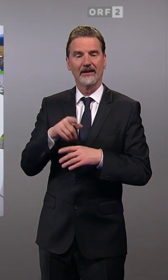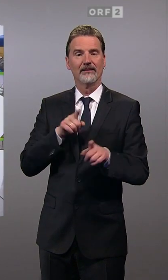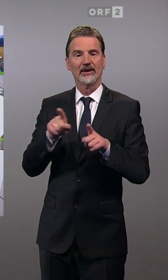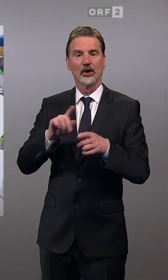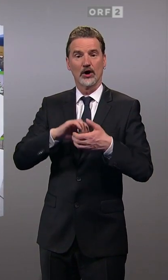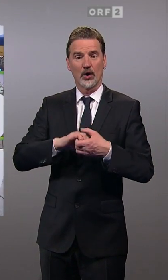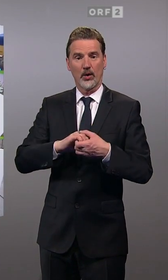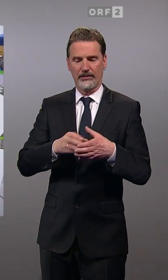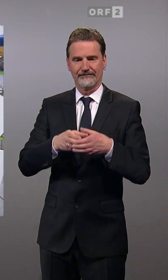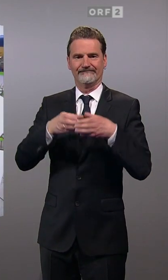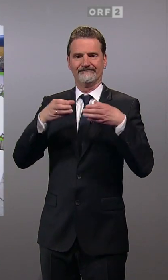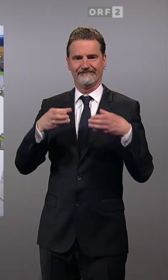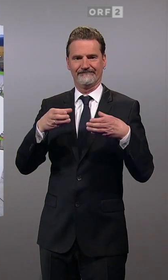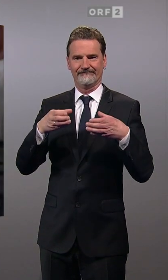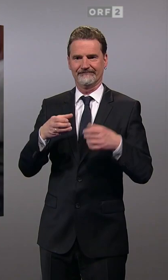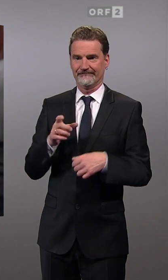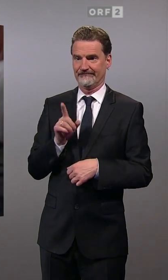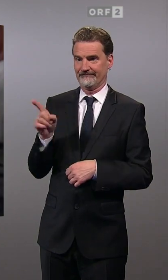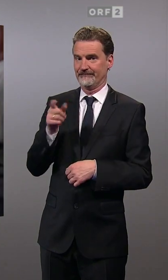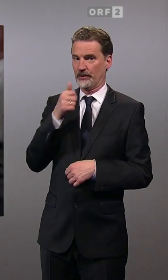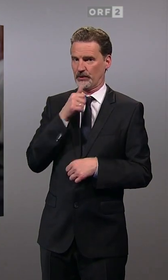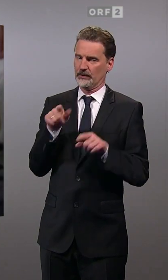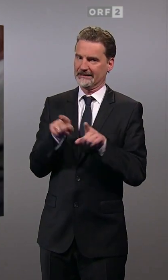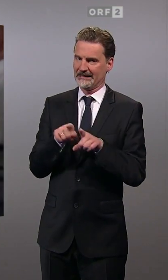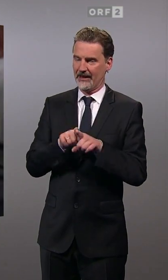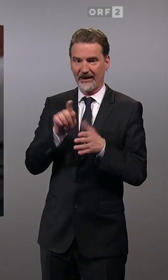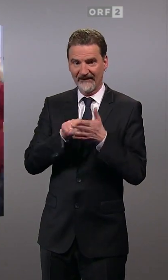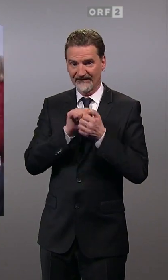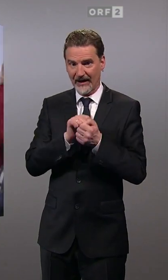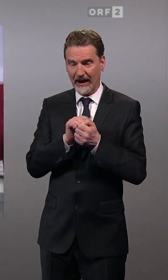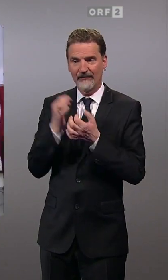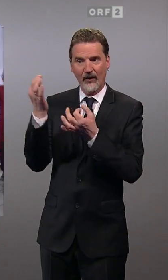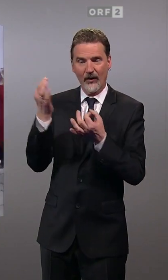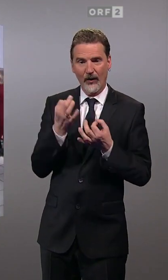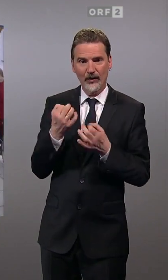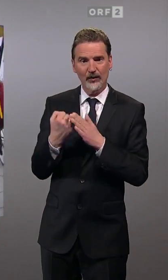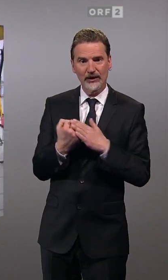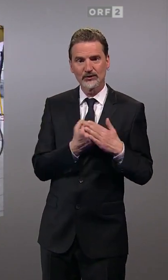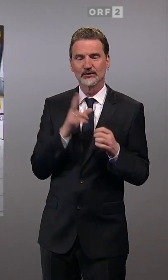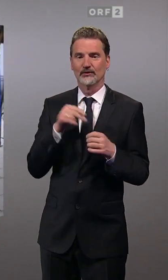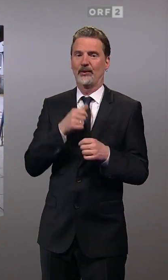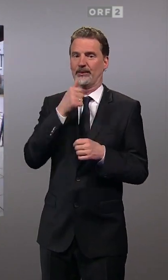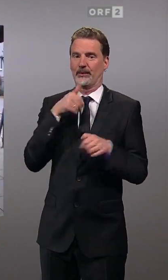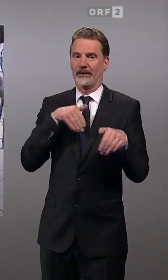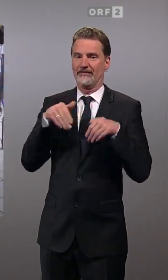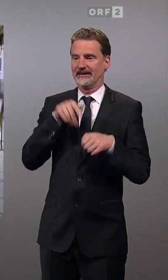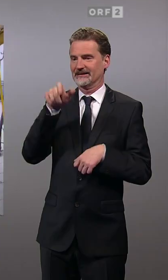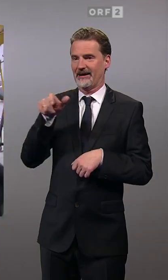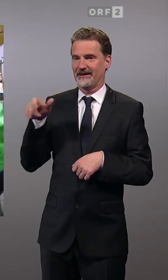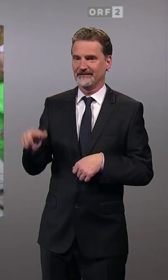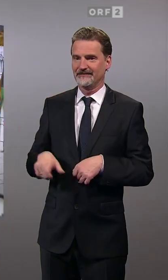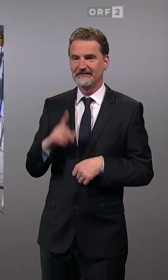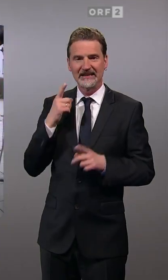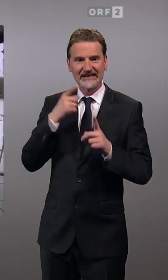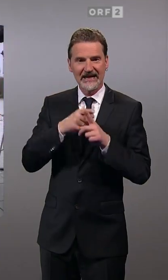So wie bei den Grünen, sie holen sich im Wahlkampf viel Unterstützung von grünen Ministerinnen. Was weitergeht in Niederösterreich.